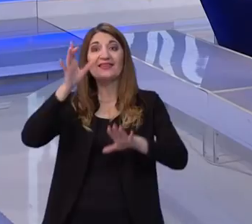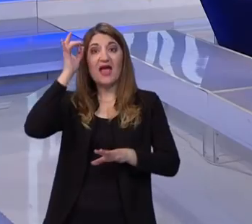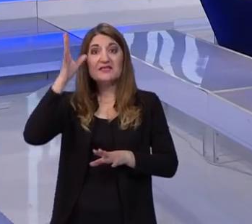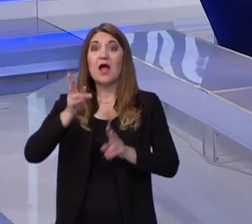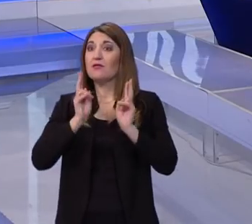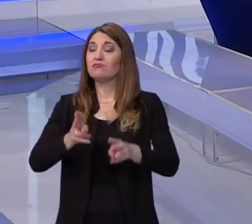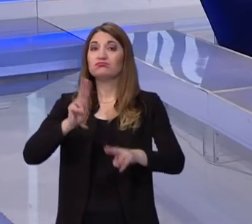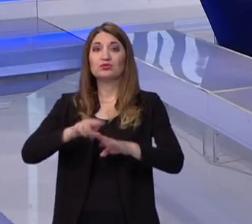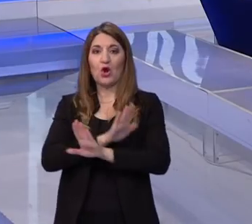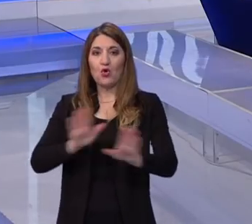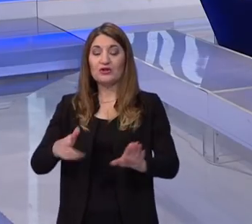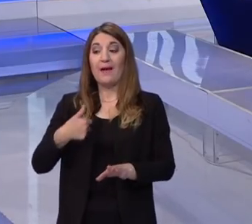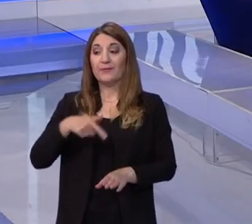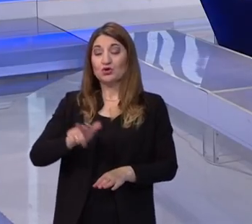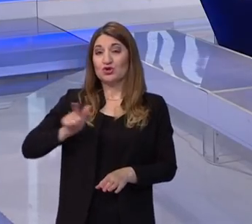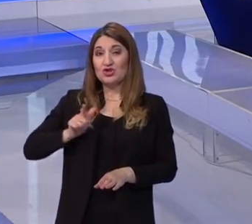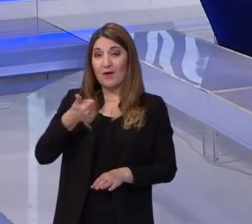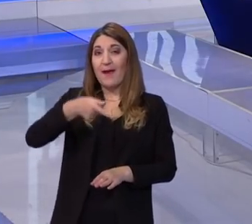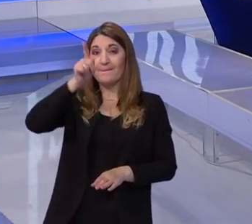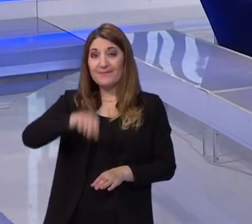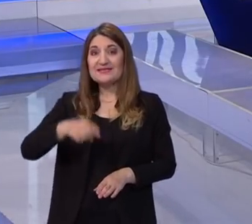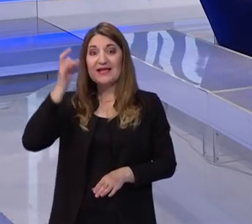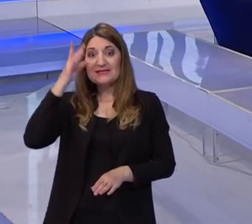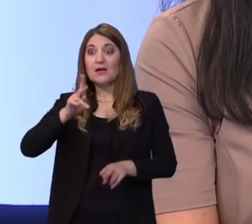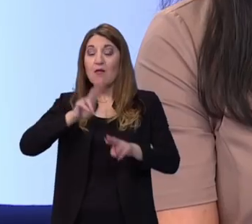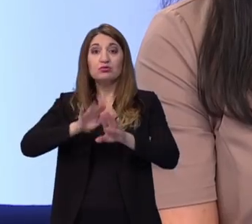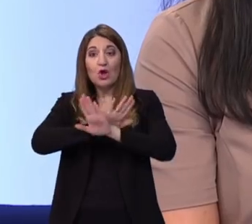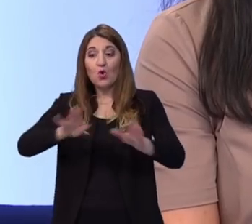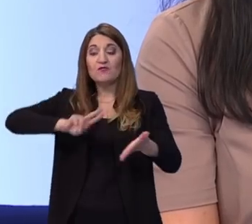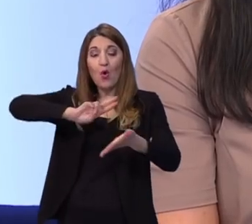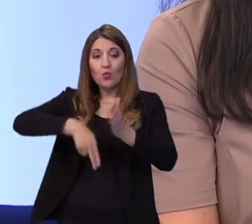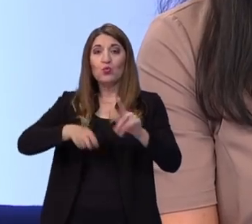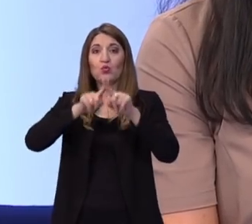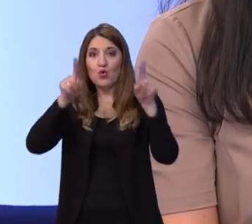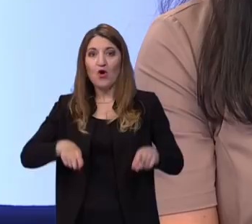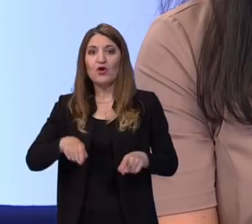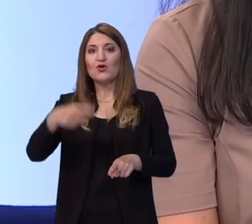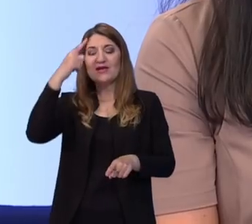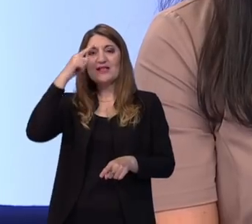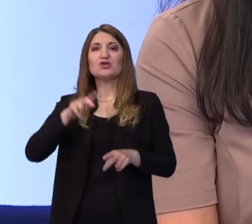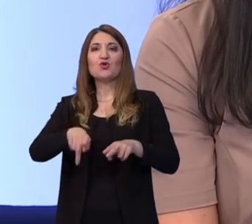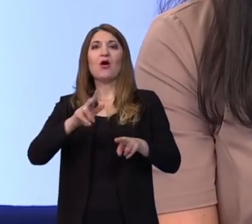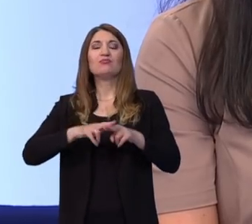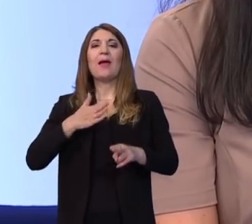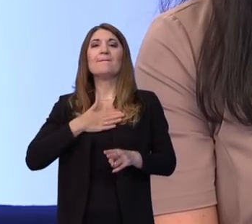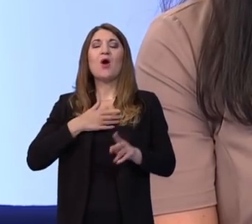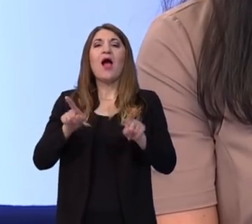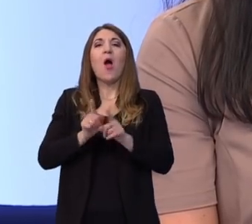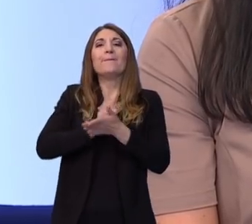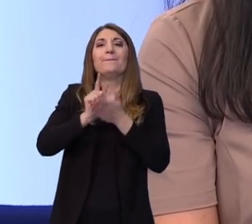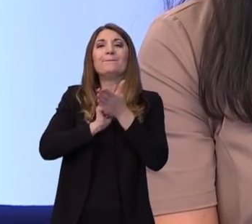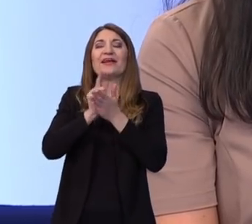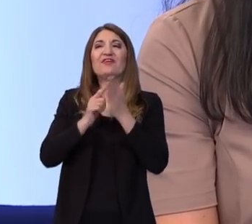Mi očekujemo u narednjih mjesec dana, ukoliko se idući vam potpiše ugovor, da bi smo mogli biti pod svojim privremenim